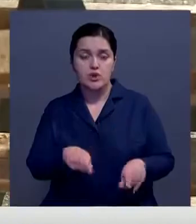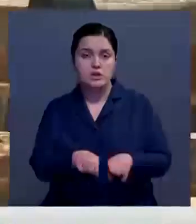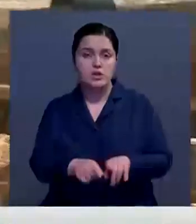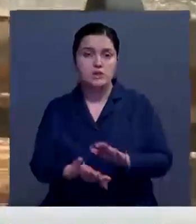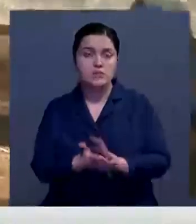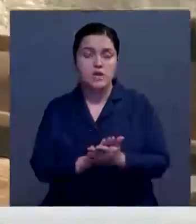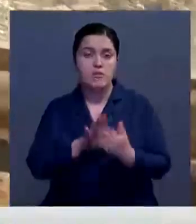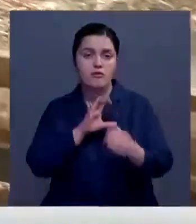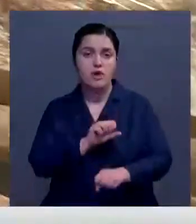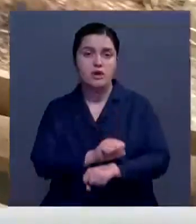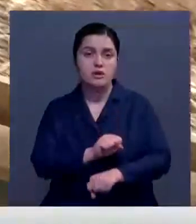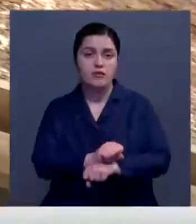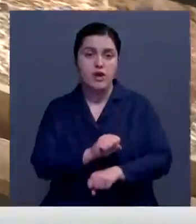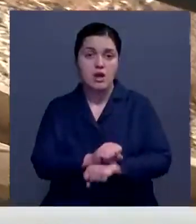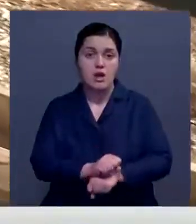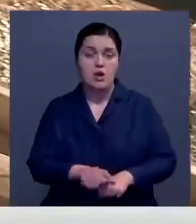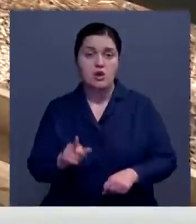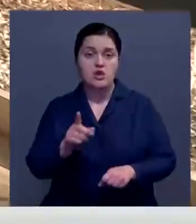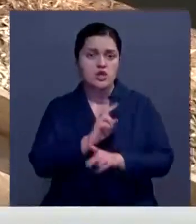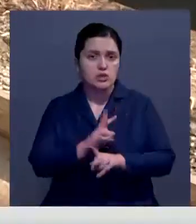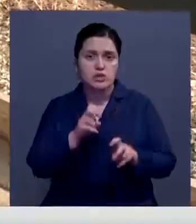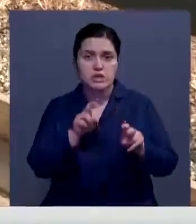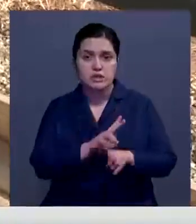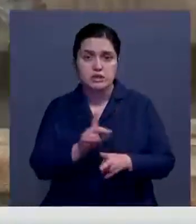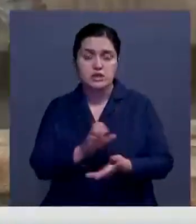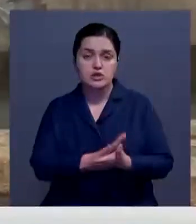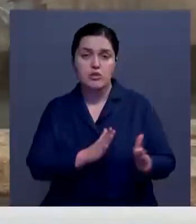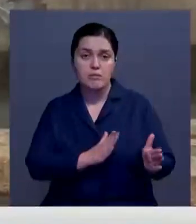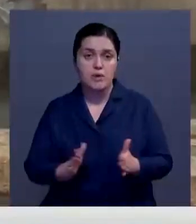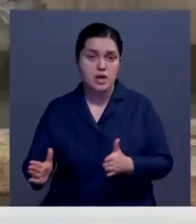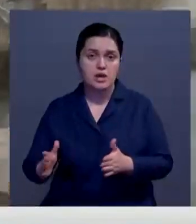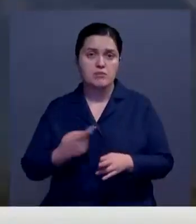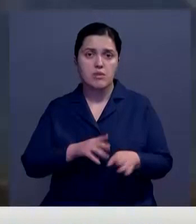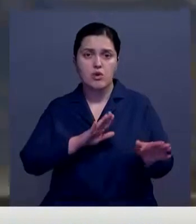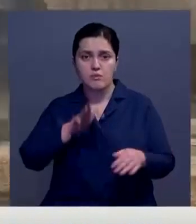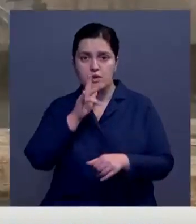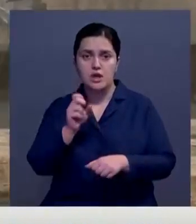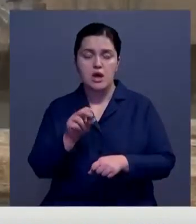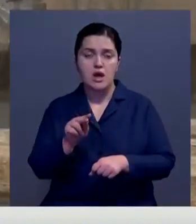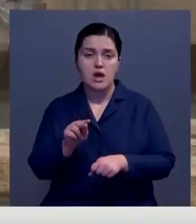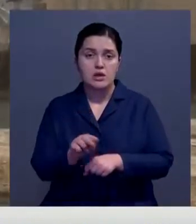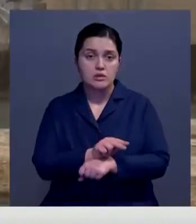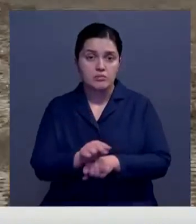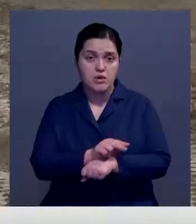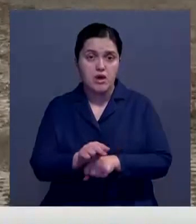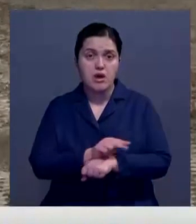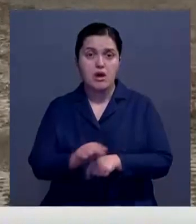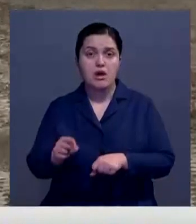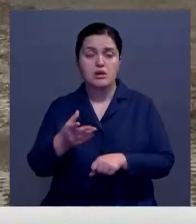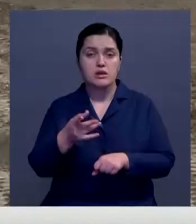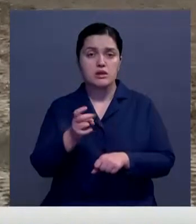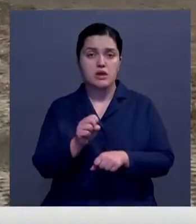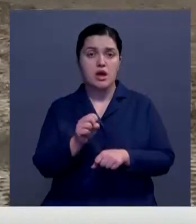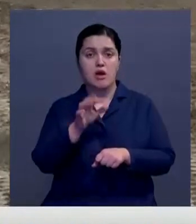возмущены таким состоянием автобусных остановок. Мало того, что никто не следит за чистотой, за порядком, так к тому же и месяцы